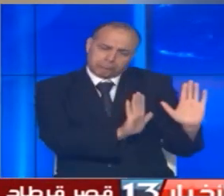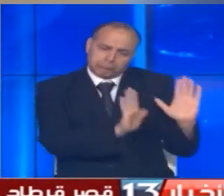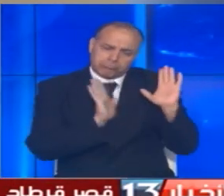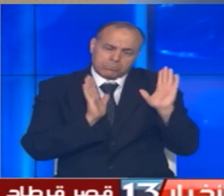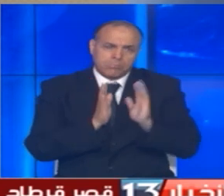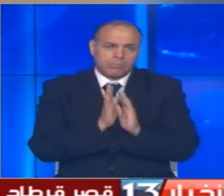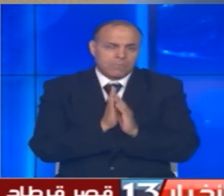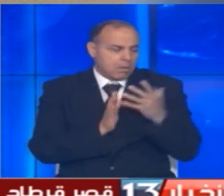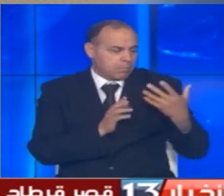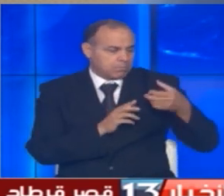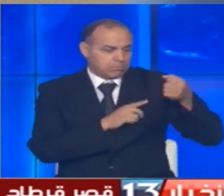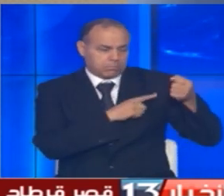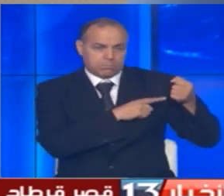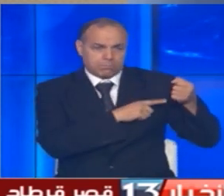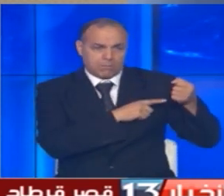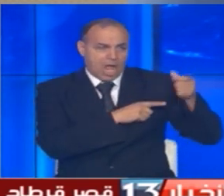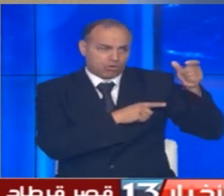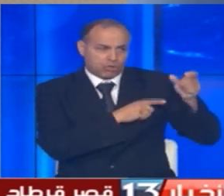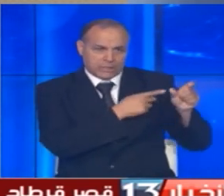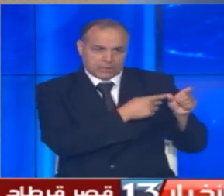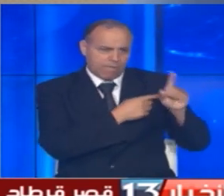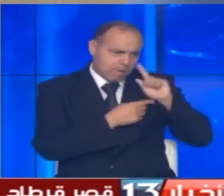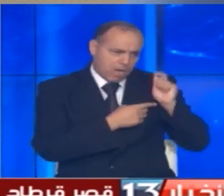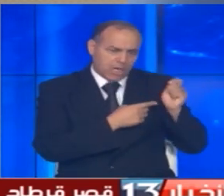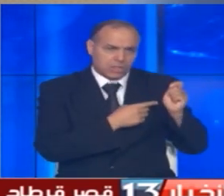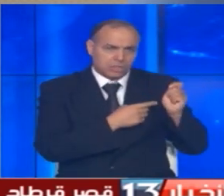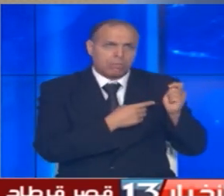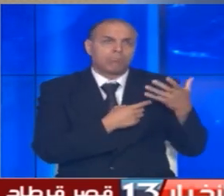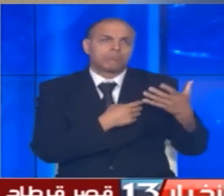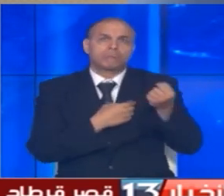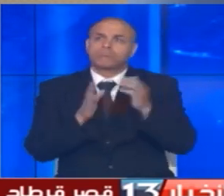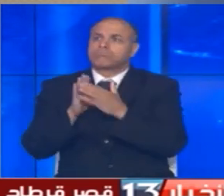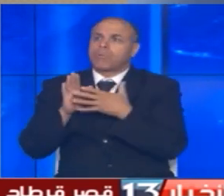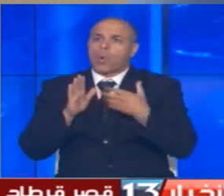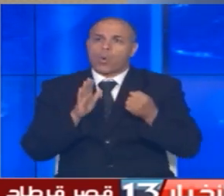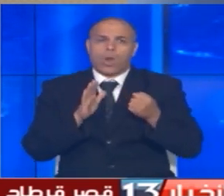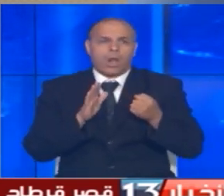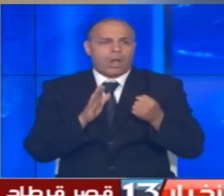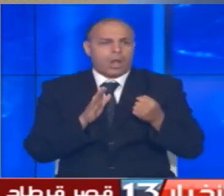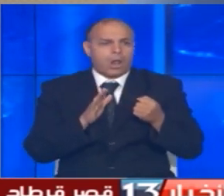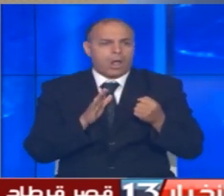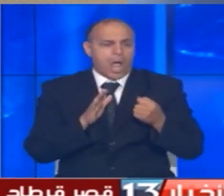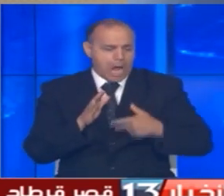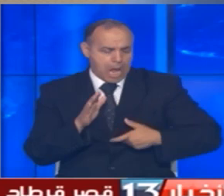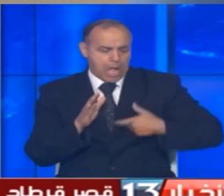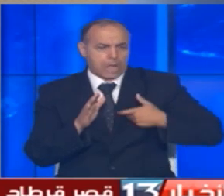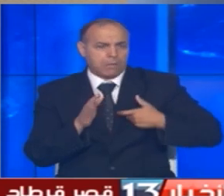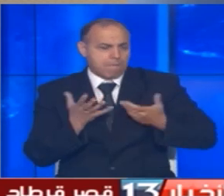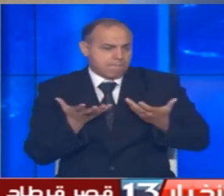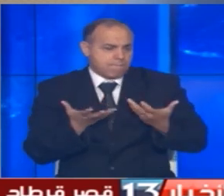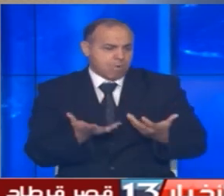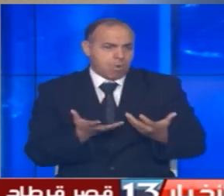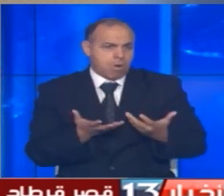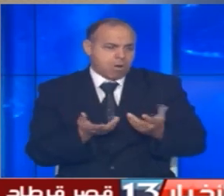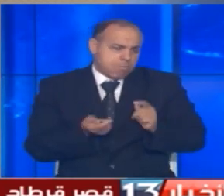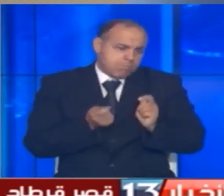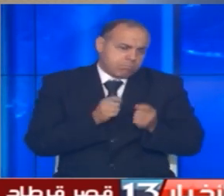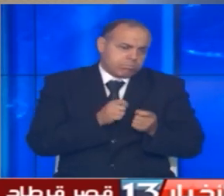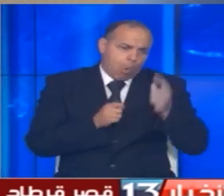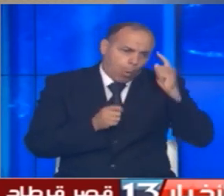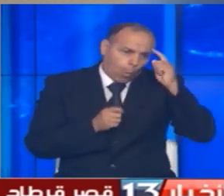صاحب الممتلكات وصاحب التاركة بحياته يحب بالعكس